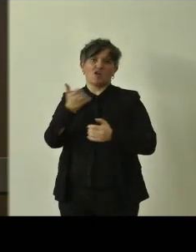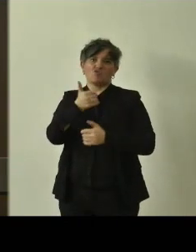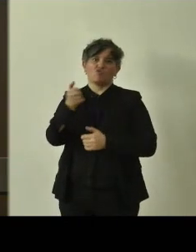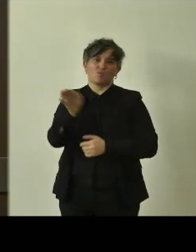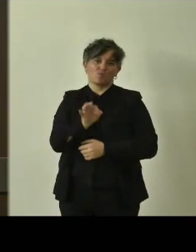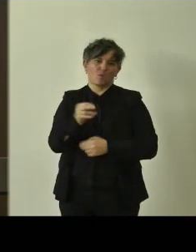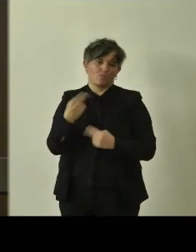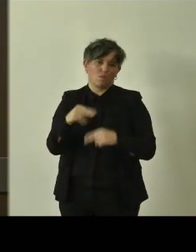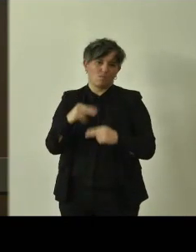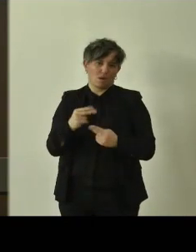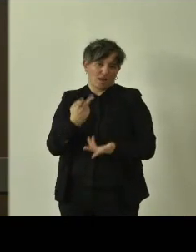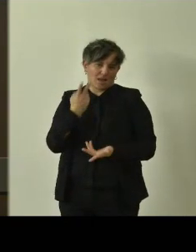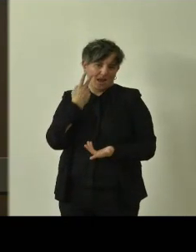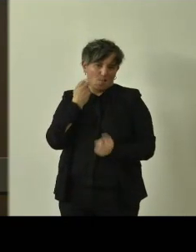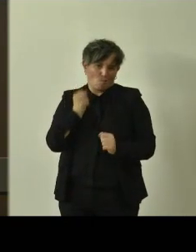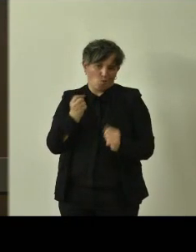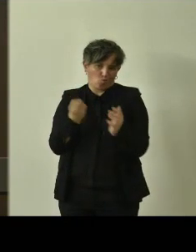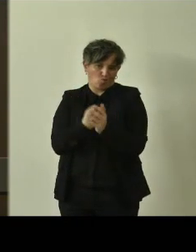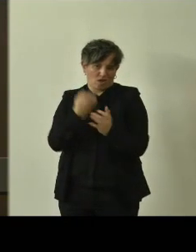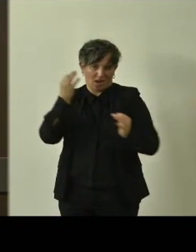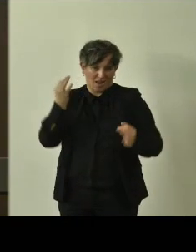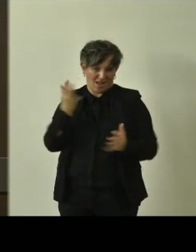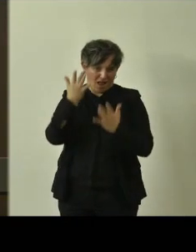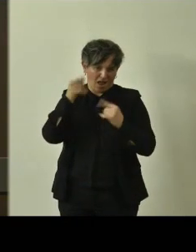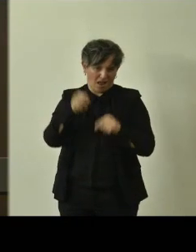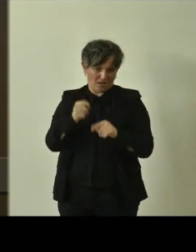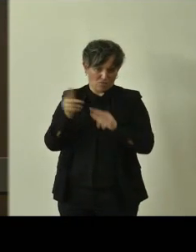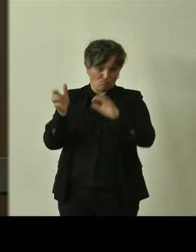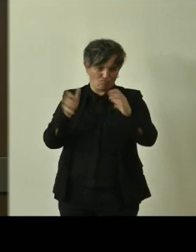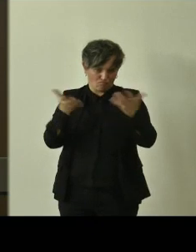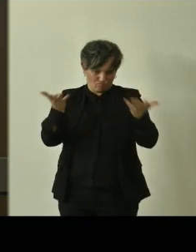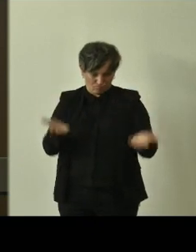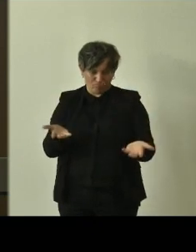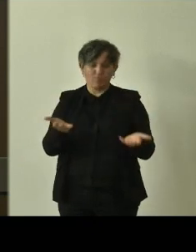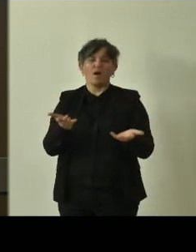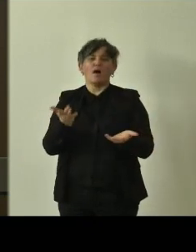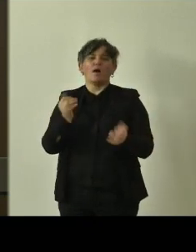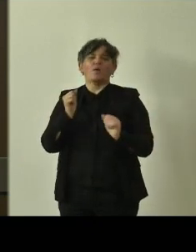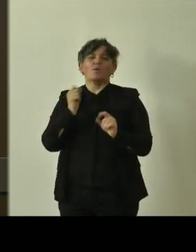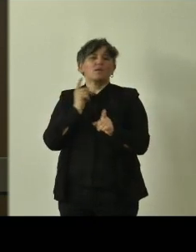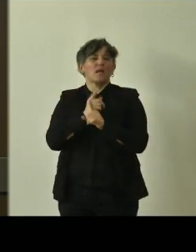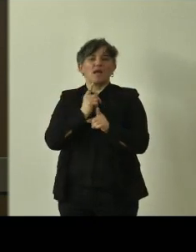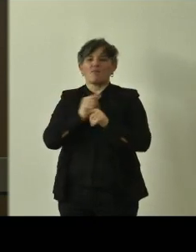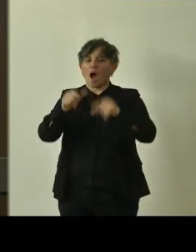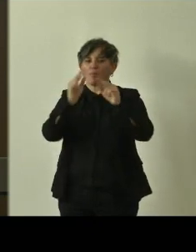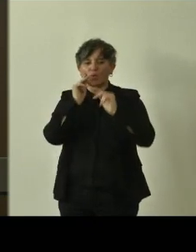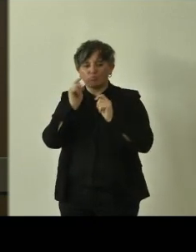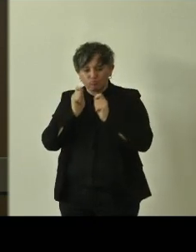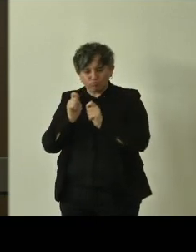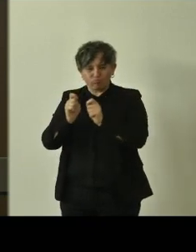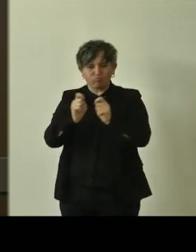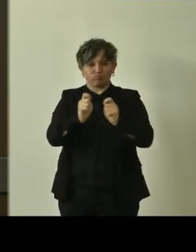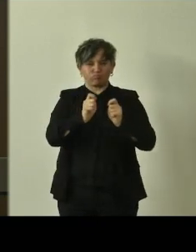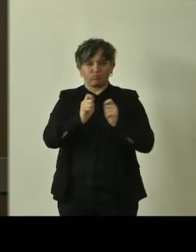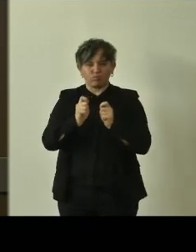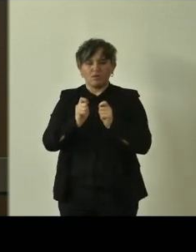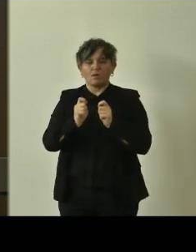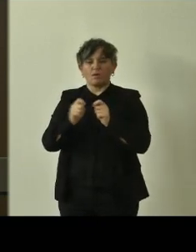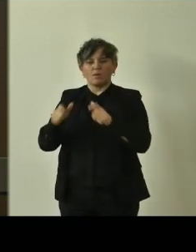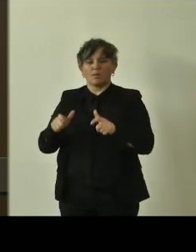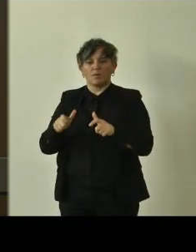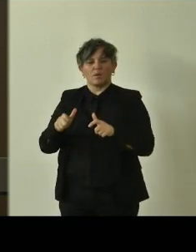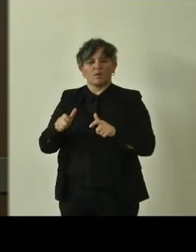vanno assolutamente monitorati. Quindi a noi come struttura centrale